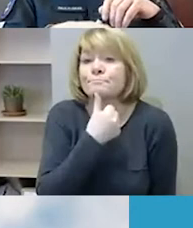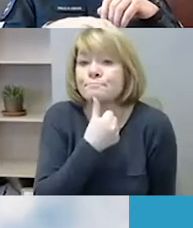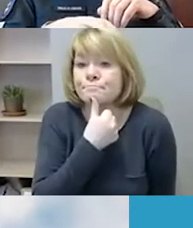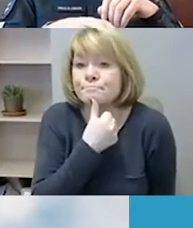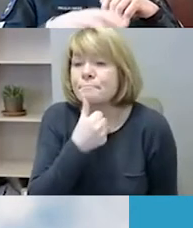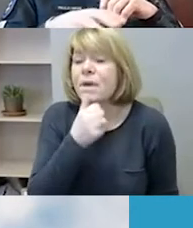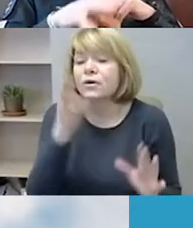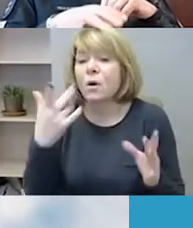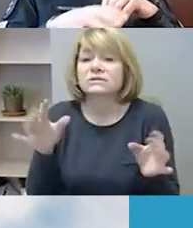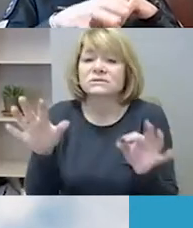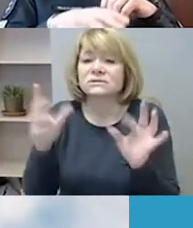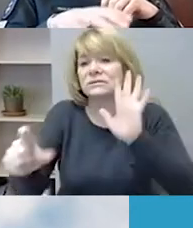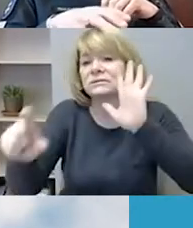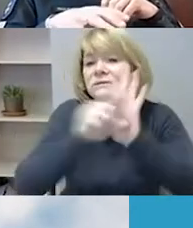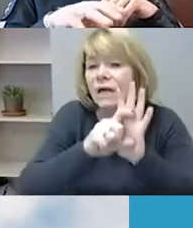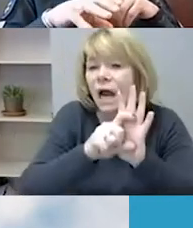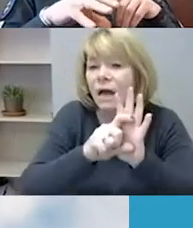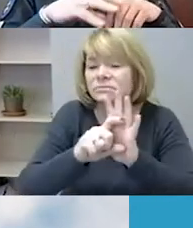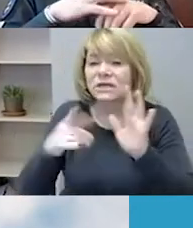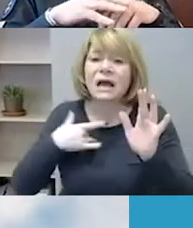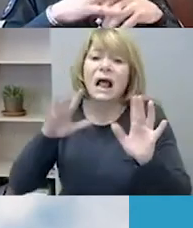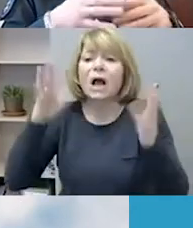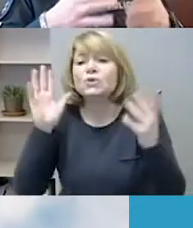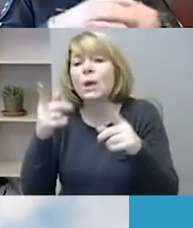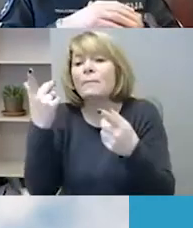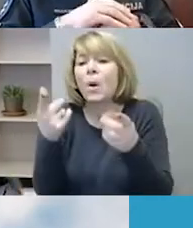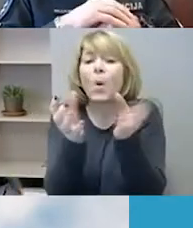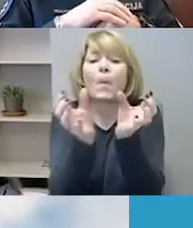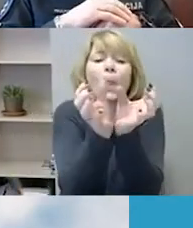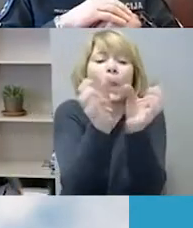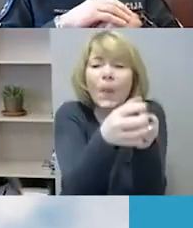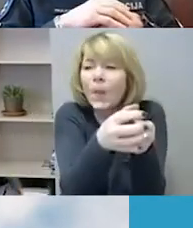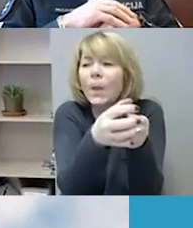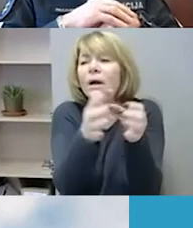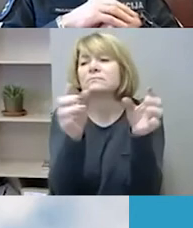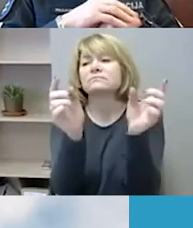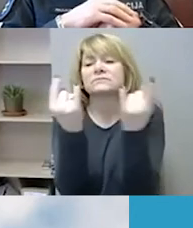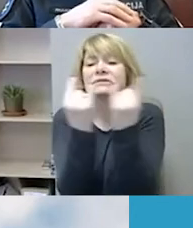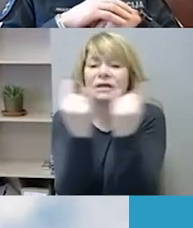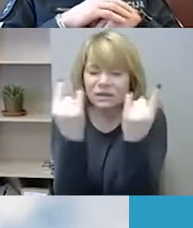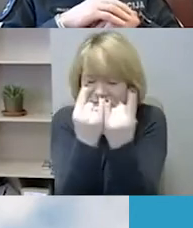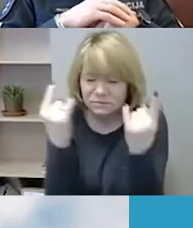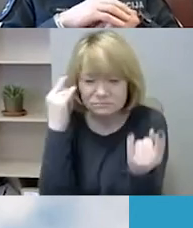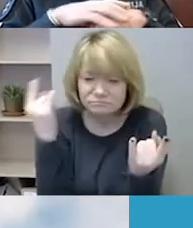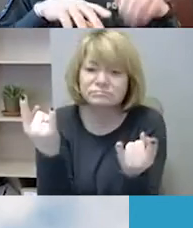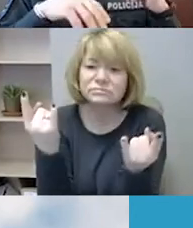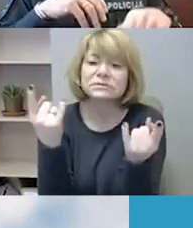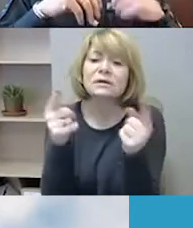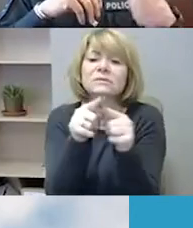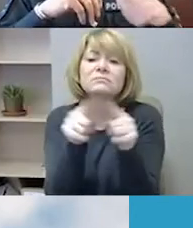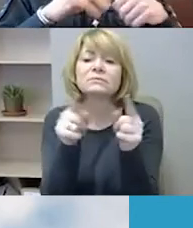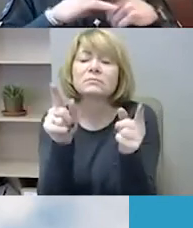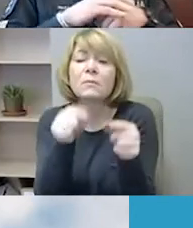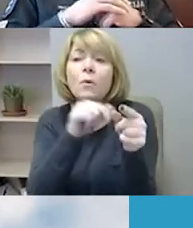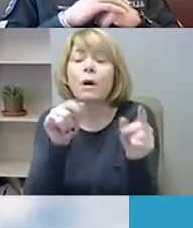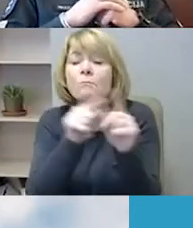straipsnis apie kažkokią, tai galbūt mažumą, kuris automatiškai labai dažnai sukelia visą eilę neigiamų komentarų, kurie, kai kurie,